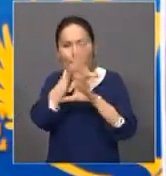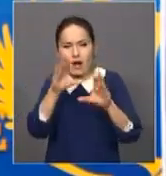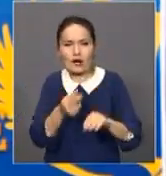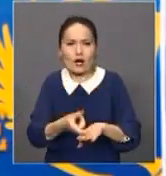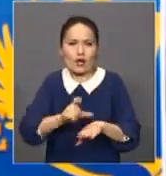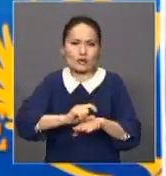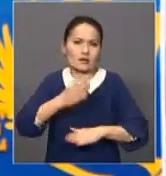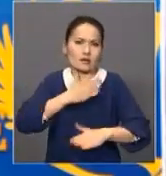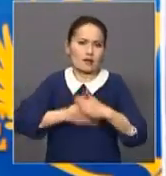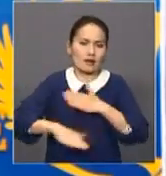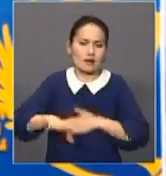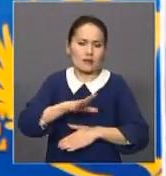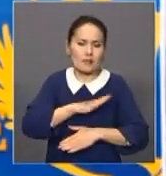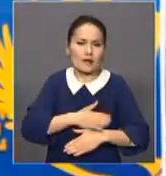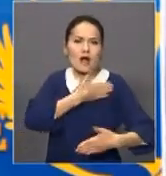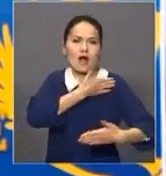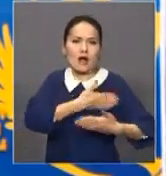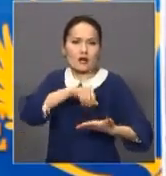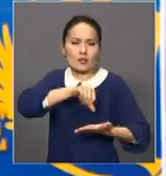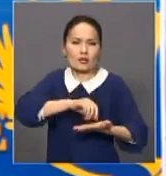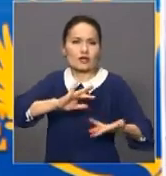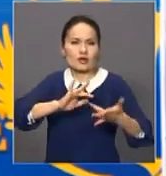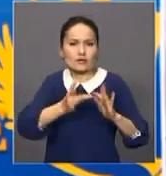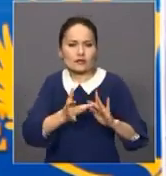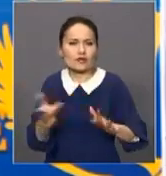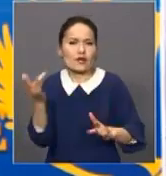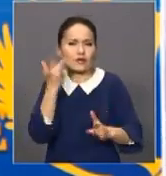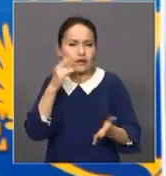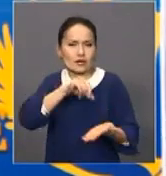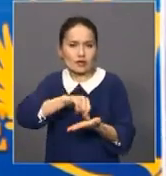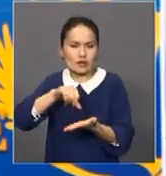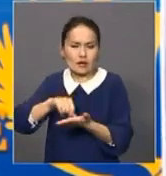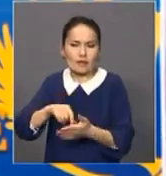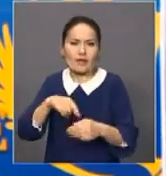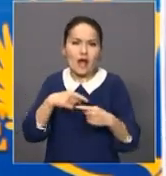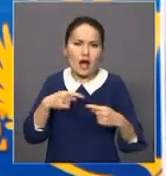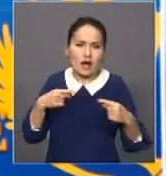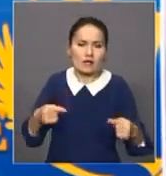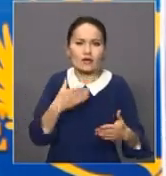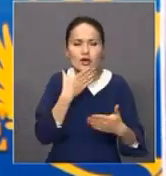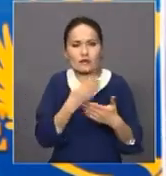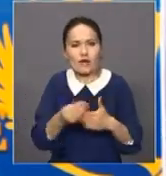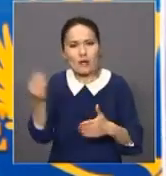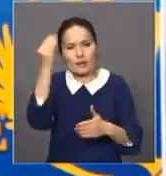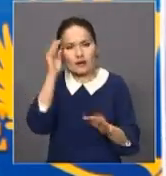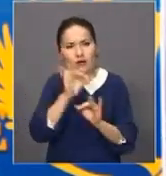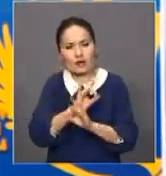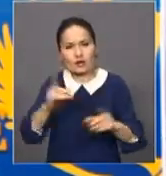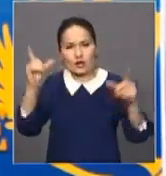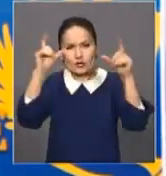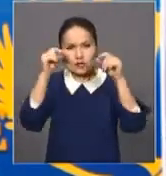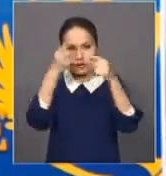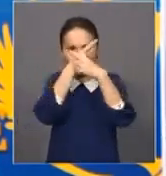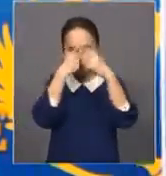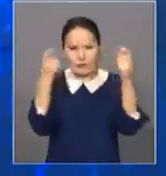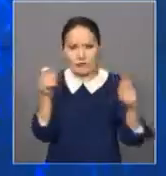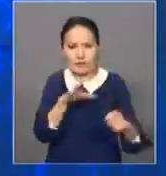Әліметтік жерілердеде белсенділік байқалды. Сайлауға қатысты алуан түрлі пікірлер жазылып, сөреттер жүктелді.